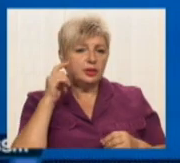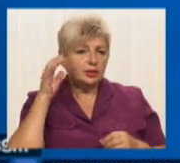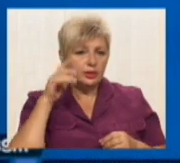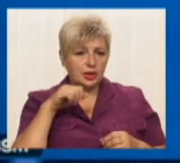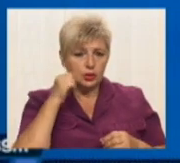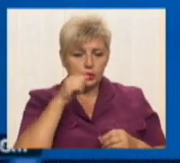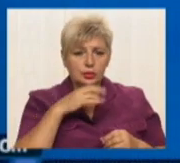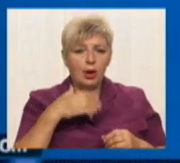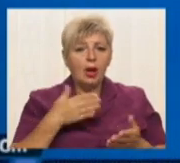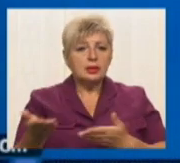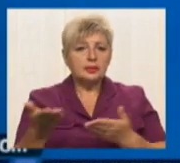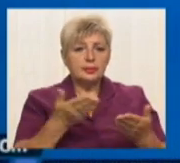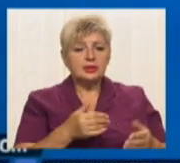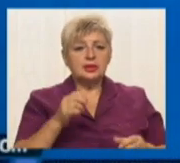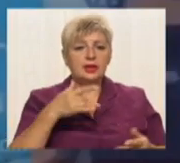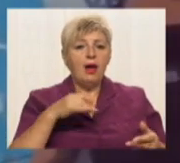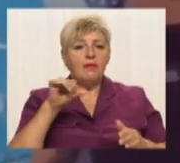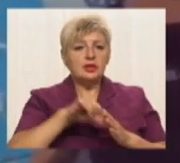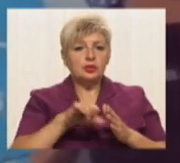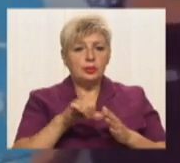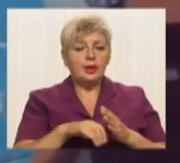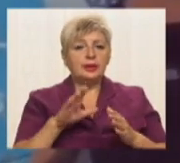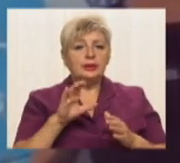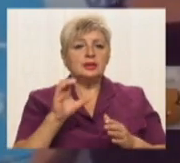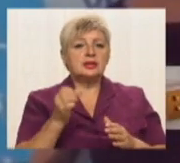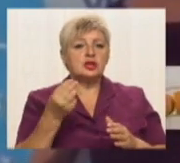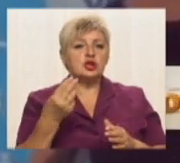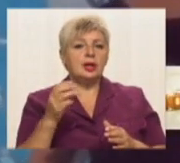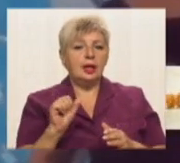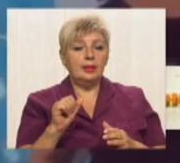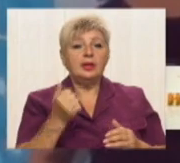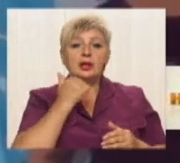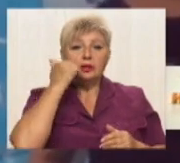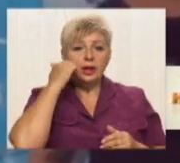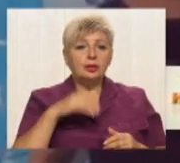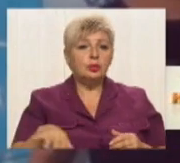фрідайвера запросили виступати за збірну США. «Дякую всім, хто боліває за мене.